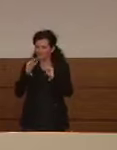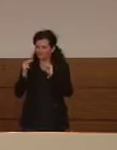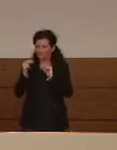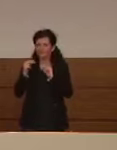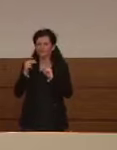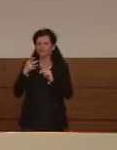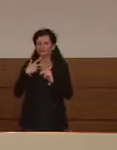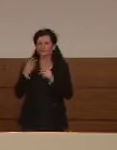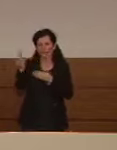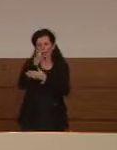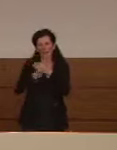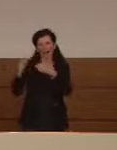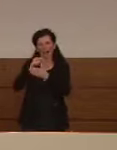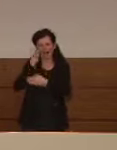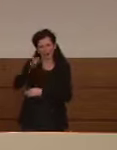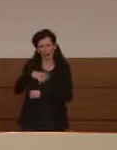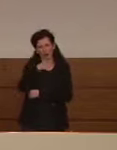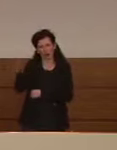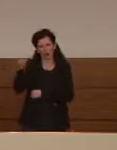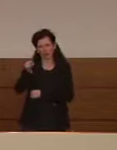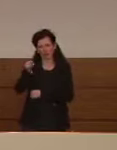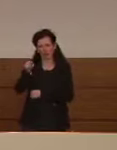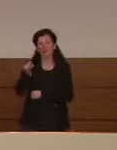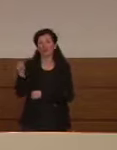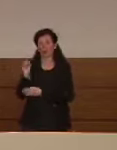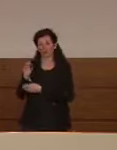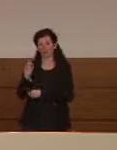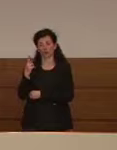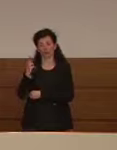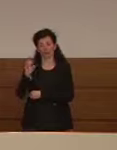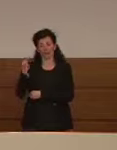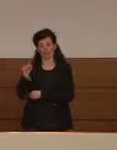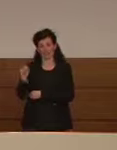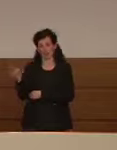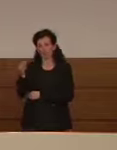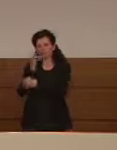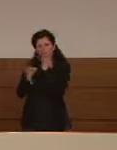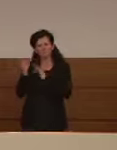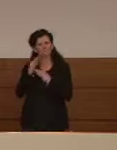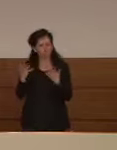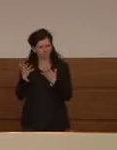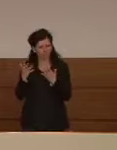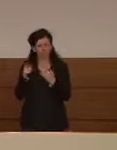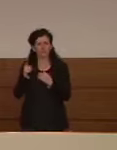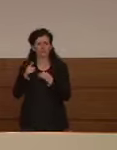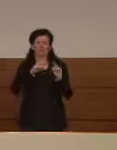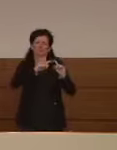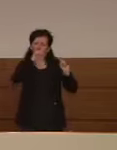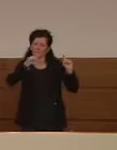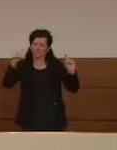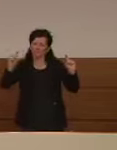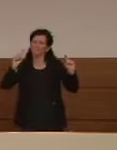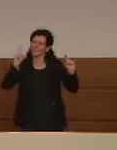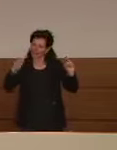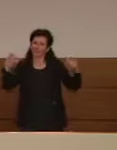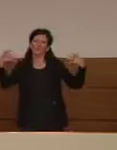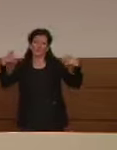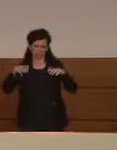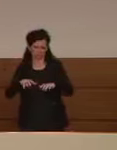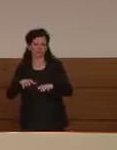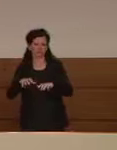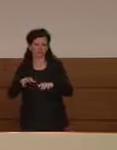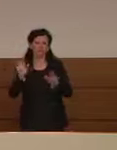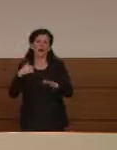Rezza che lui mi ha spiegato che comunque la tendenza è quella in un decremento ma vorrei che fosse